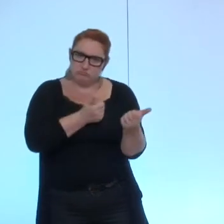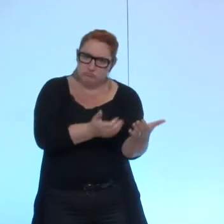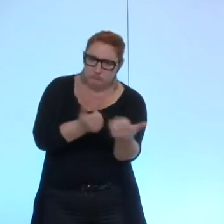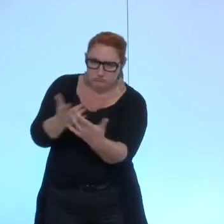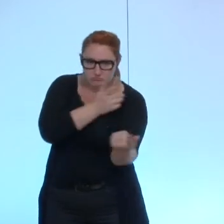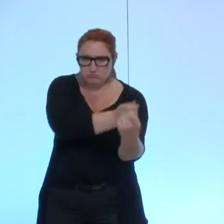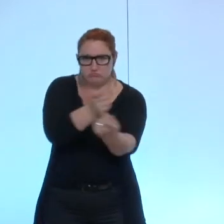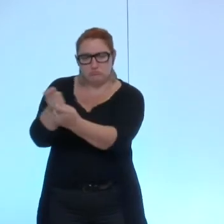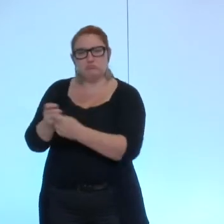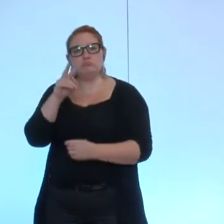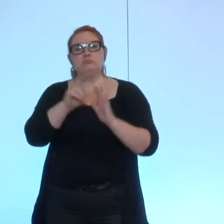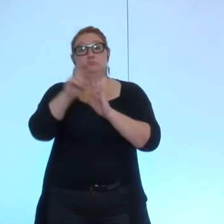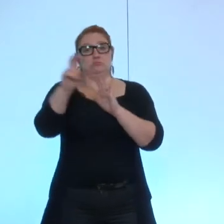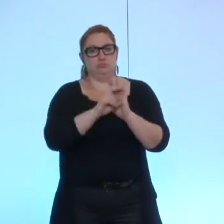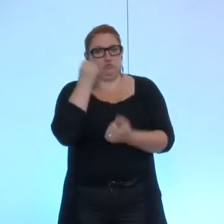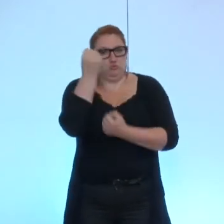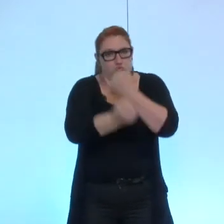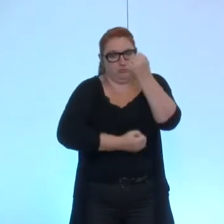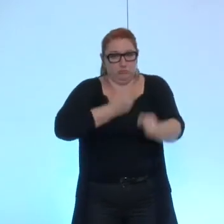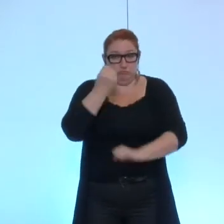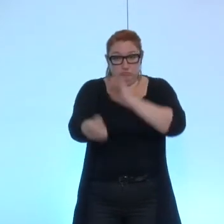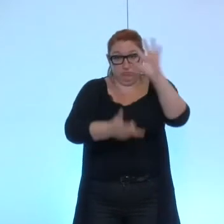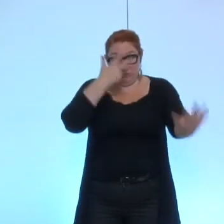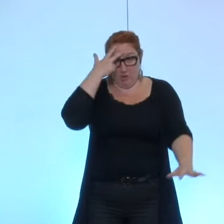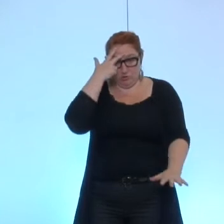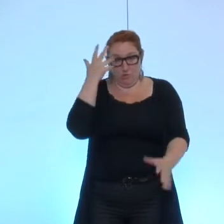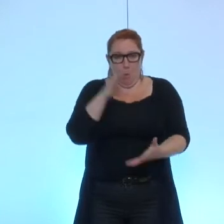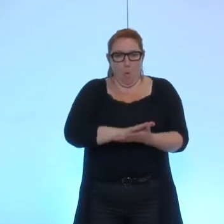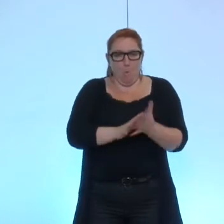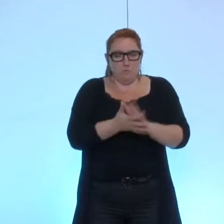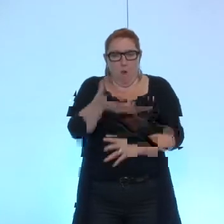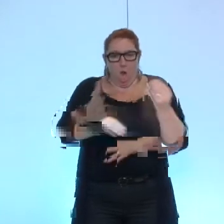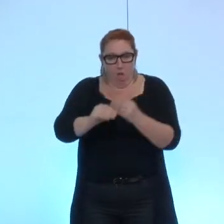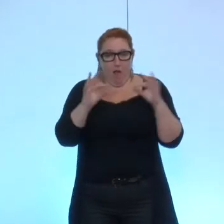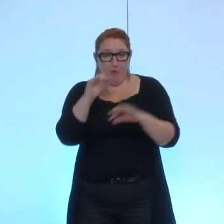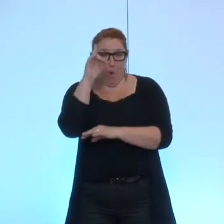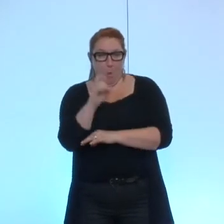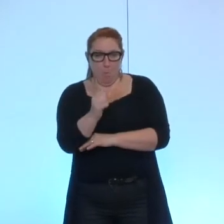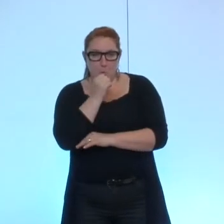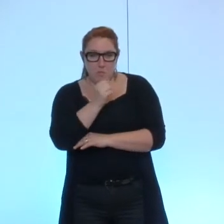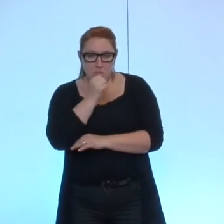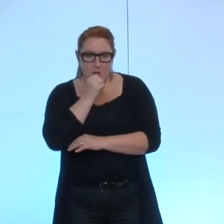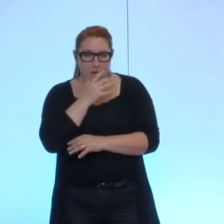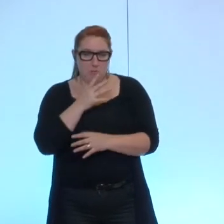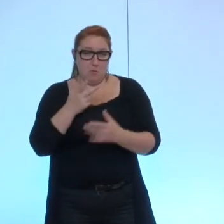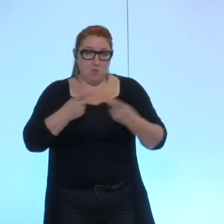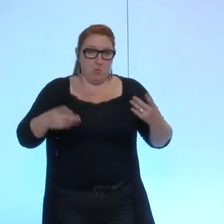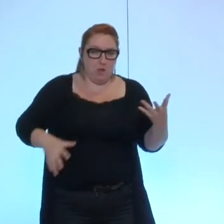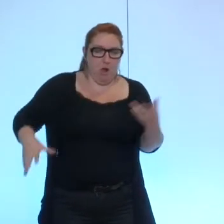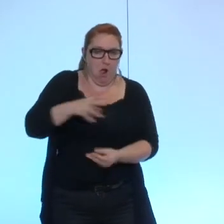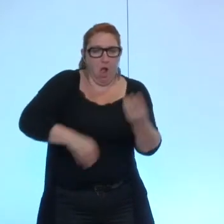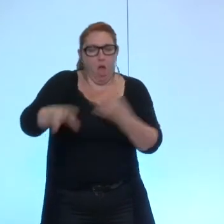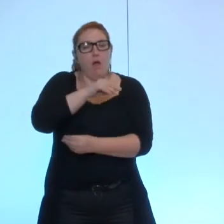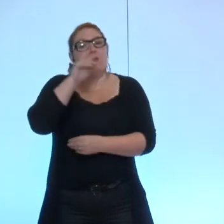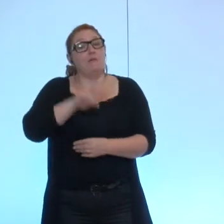a souffert a été marqué par le passé par la corruption des décisions publiques en matière d'eau potable nous pouvons dire aujourd'hui que nous avons à l'aide d'un